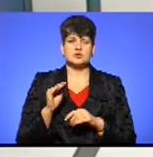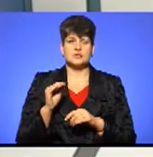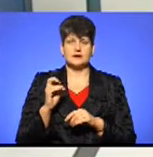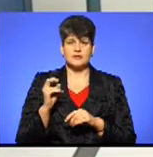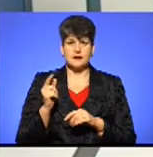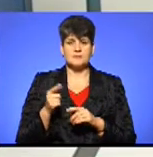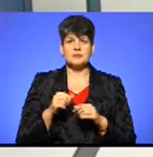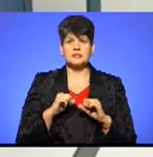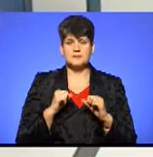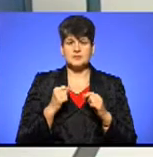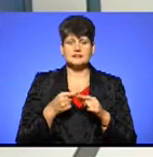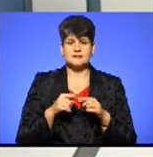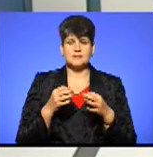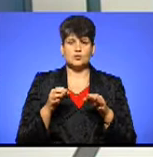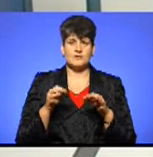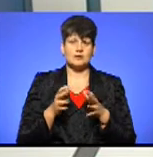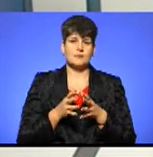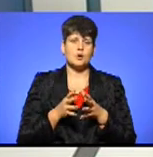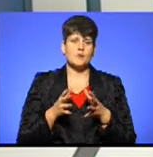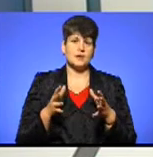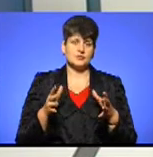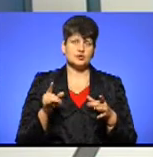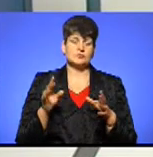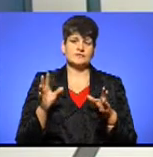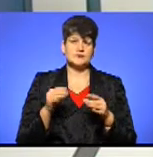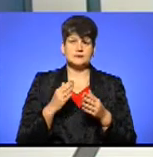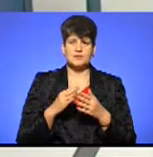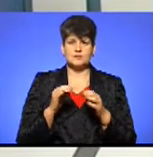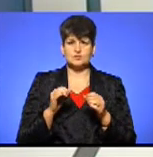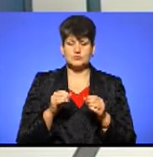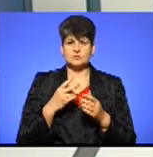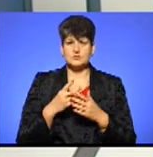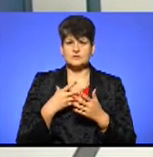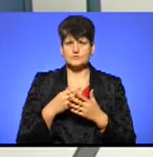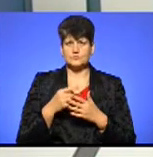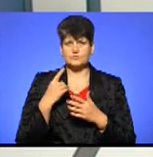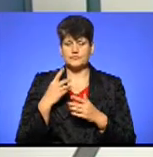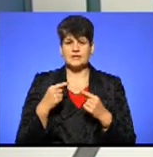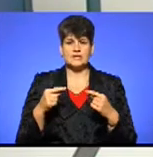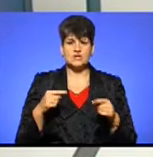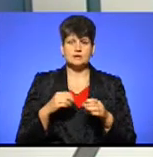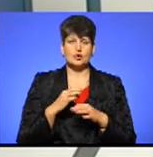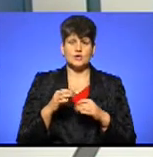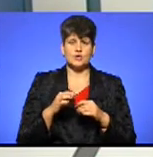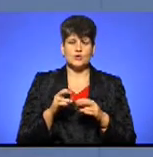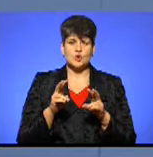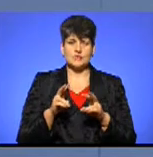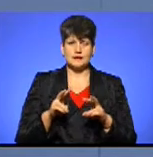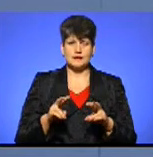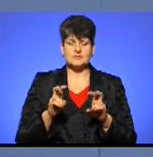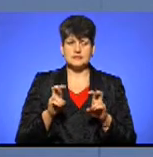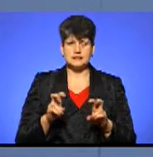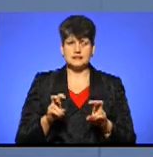намагалися такі речі пропускати по максимуму, щоб всі мали можливість висловити свою позицію. Інші проєкти розглядалися за з'єднанням номінаційного